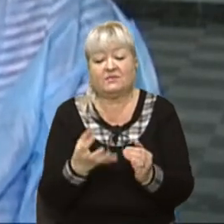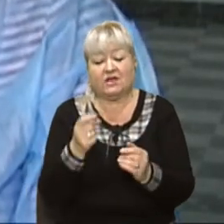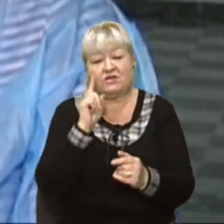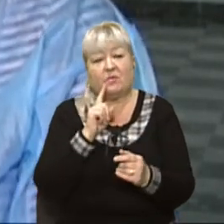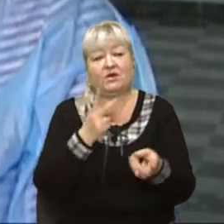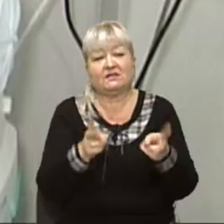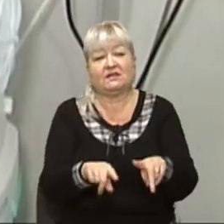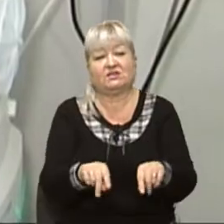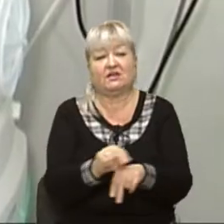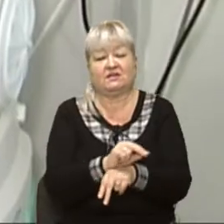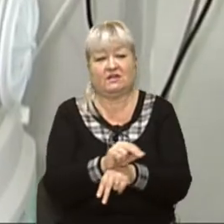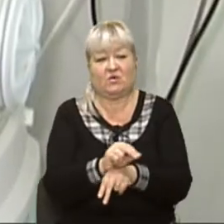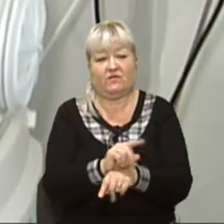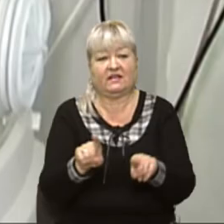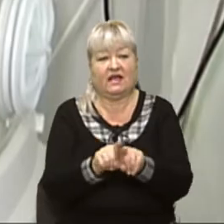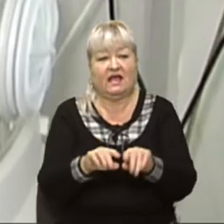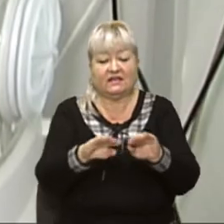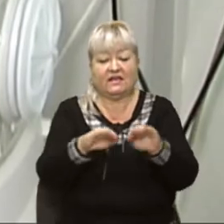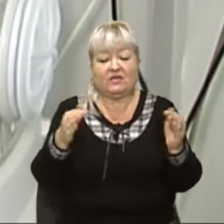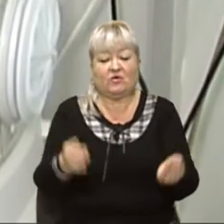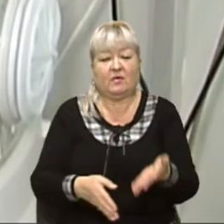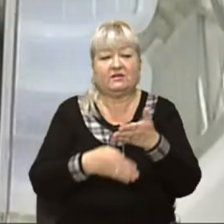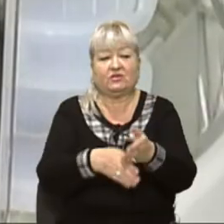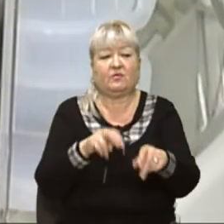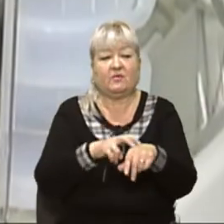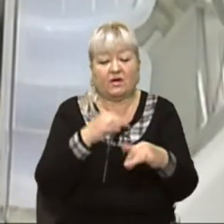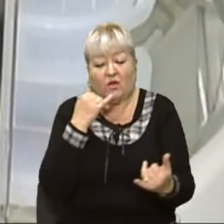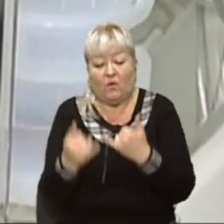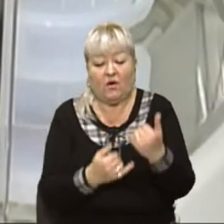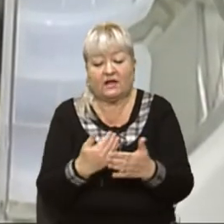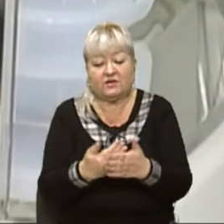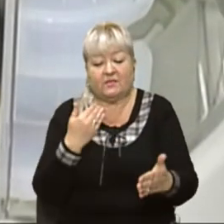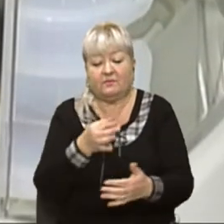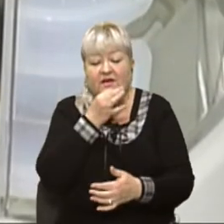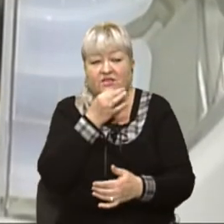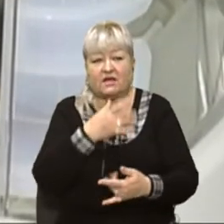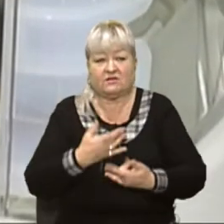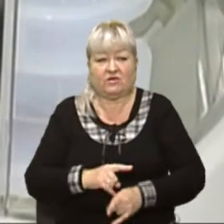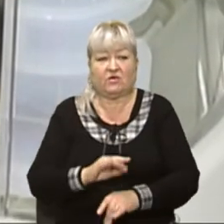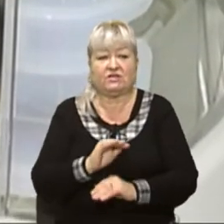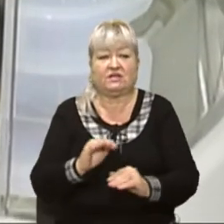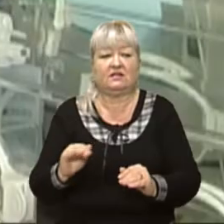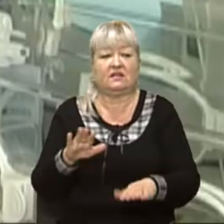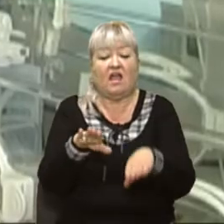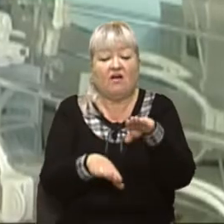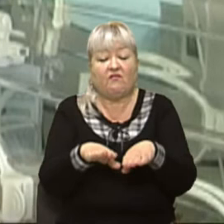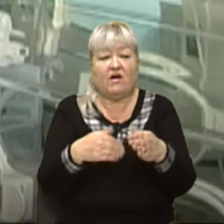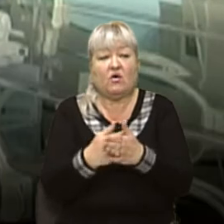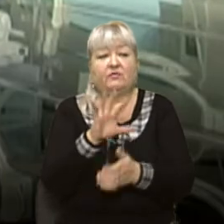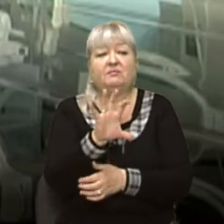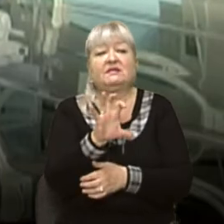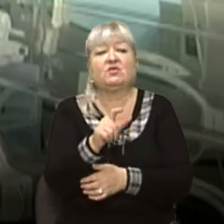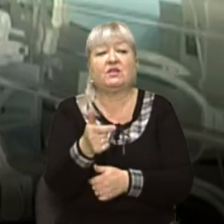ще поки що тут на лікуванні. Такі інкубатори допомагають лікарям виходжувати перечасно народжених дітей вагою від 500 грам. Вони